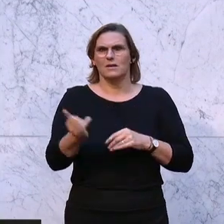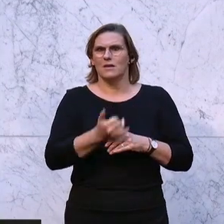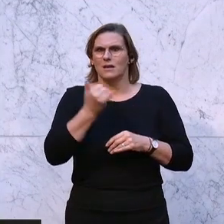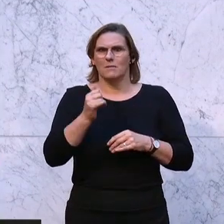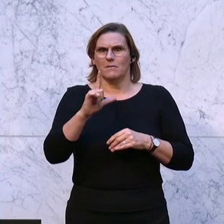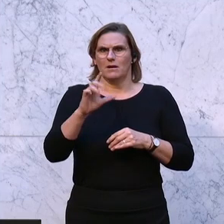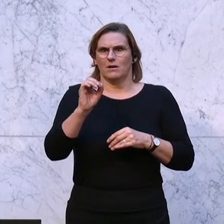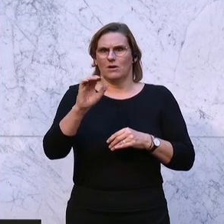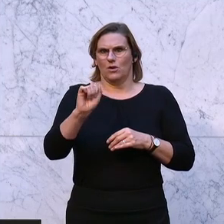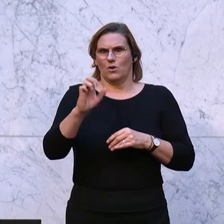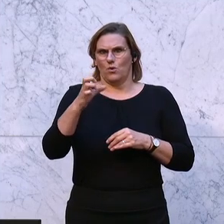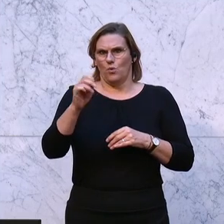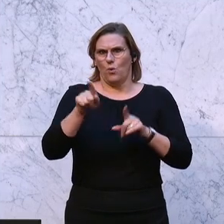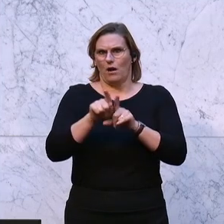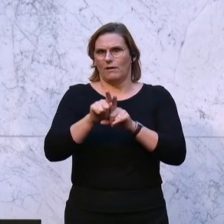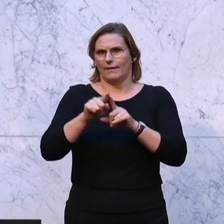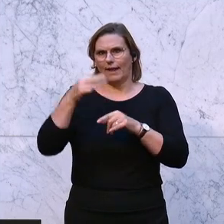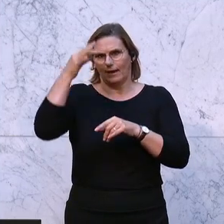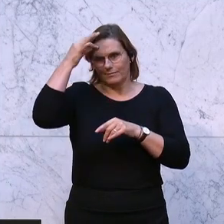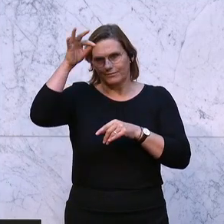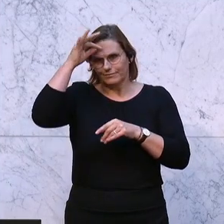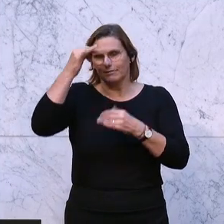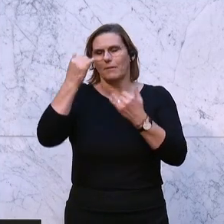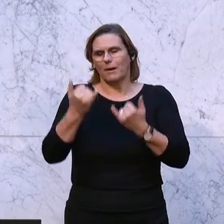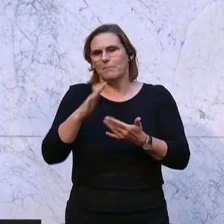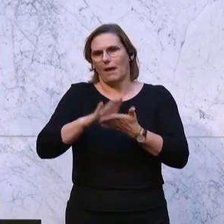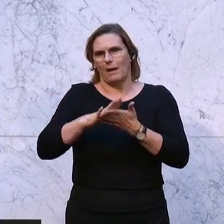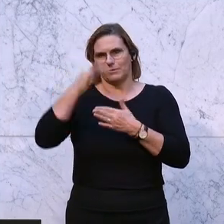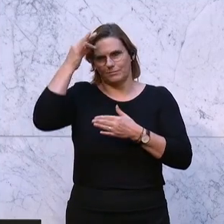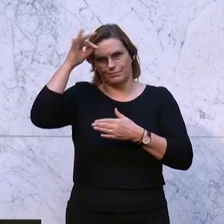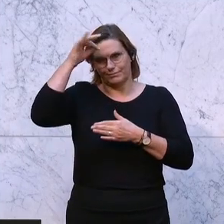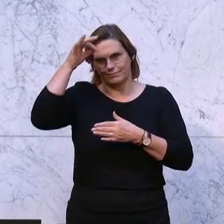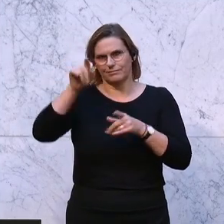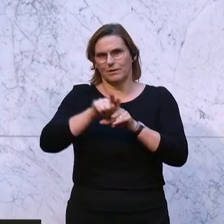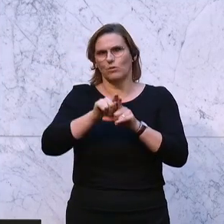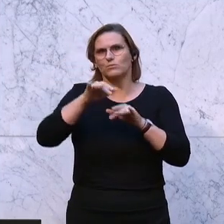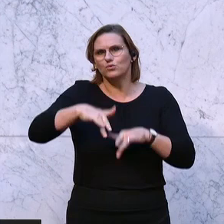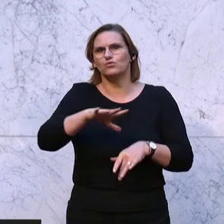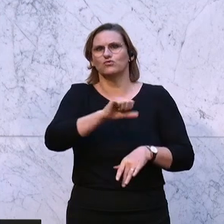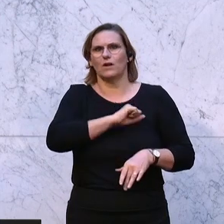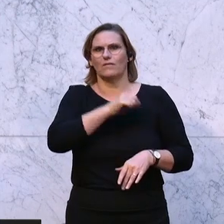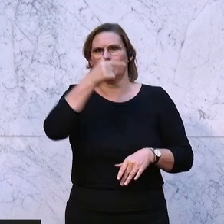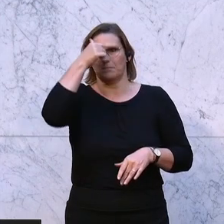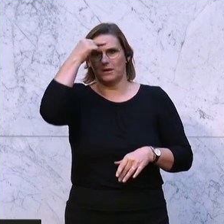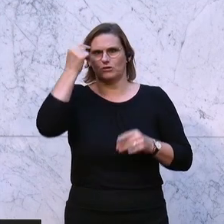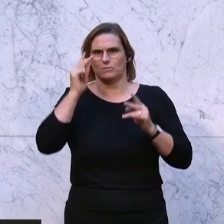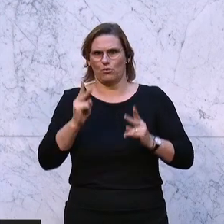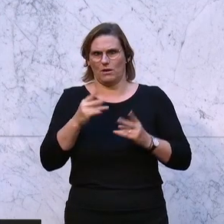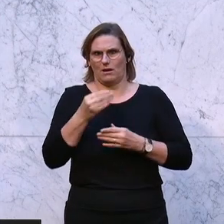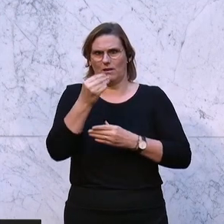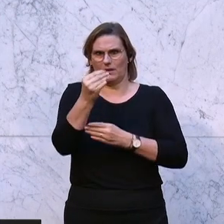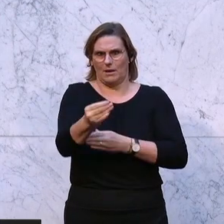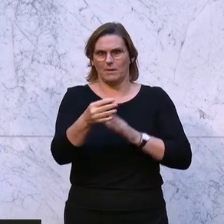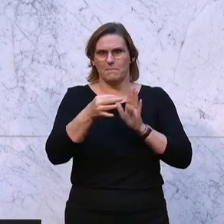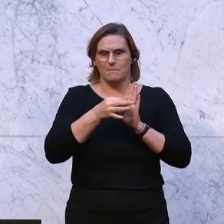Larker einer Meinung, aber da bin ich mit ihm einer Meinung, es muss doch gelingen, die Menschen Möglichkeiten zu schaffen, Maßnahmen